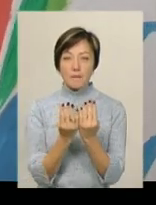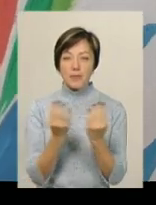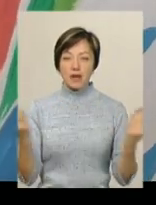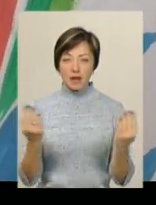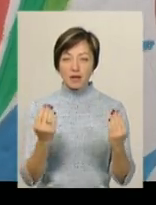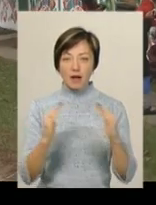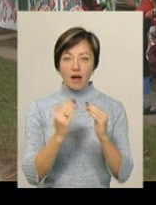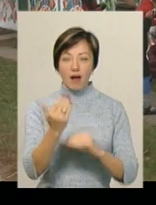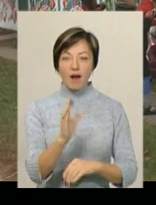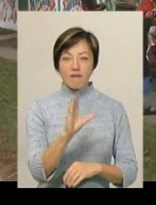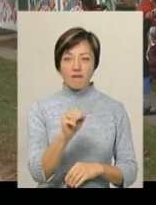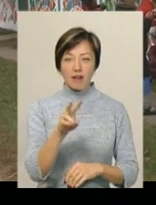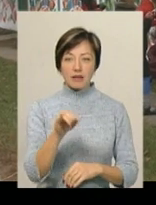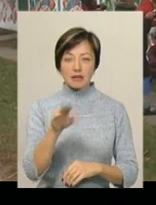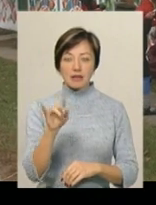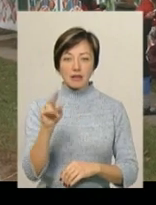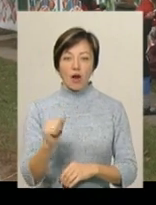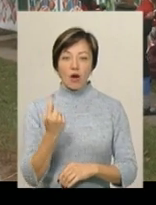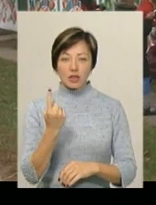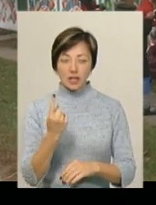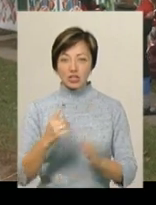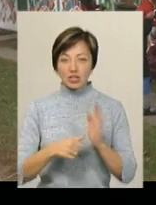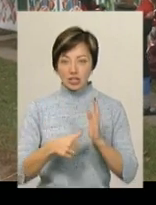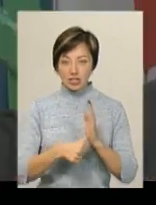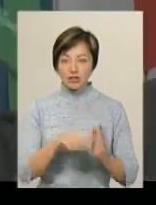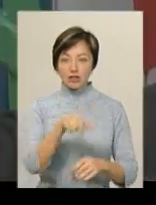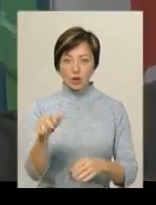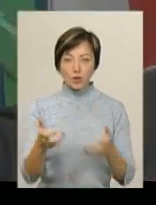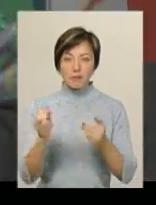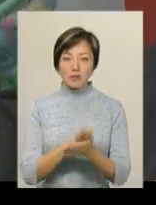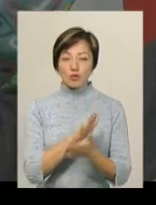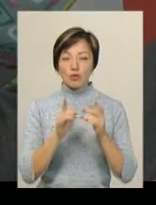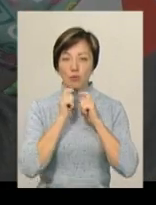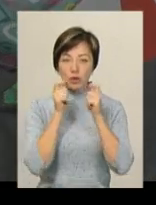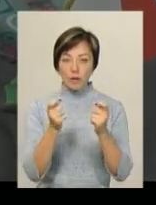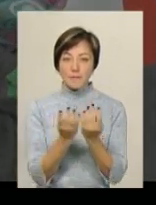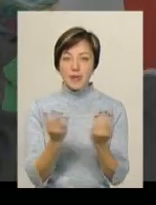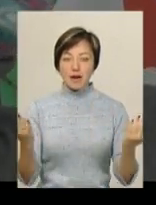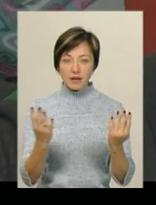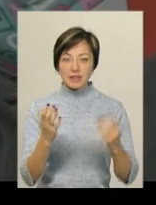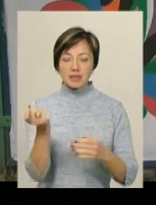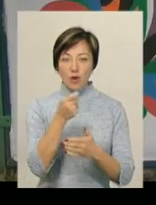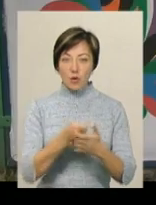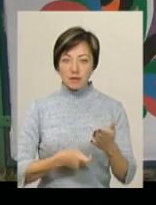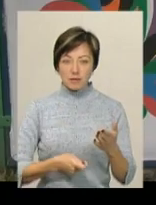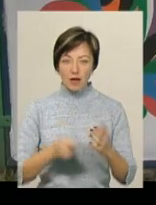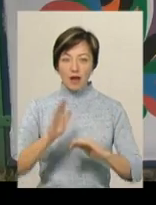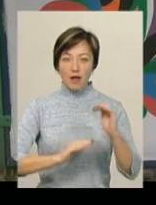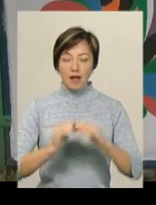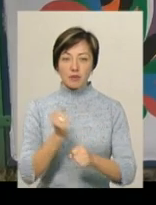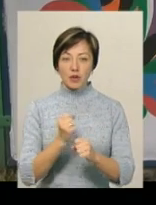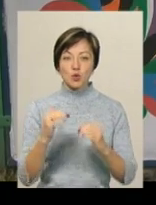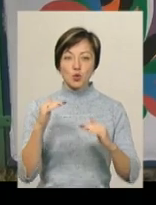обійця Валентини Антощук. Вона – одна із шести жителів Самчиків, яка отримає безкоштовний подарунок – паркан із самчиківським розписом «Хендмейд».